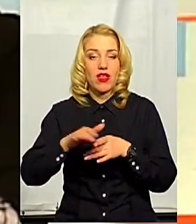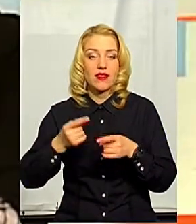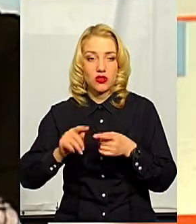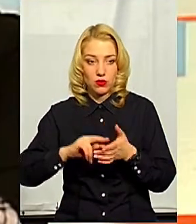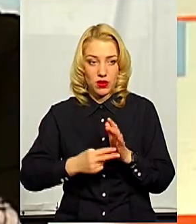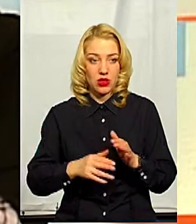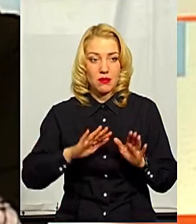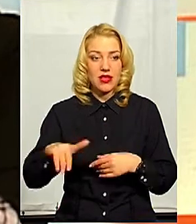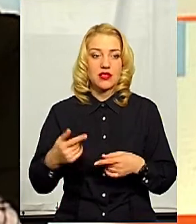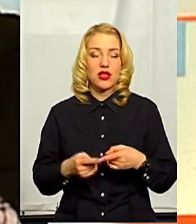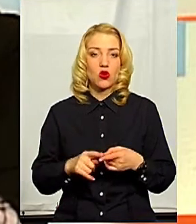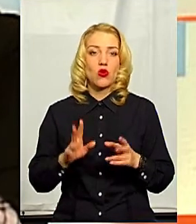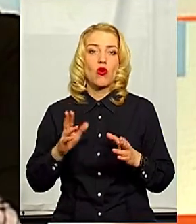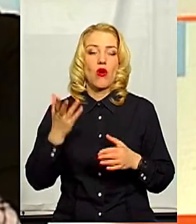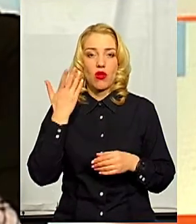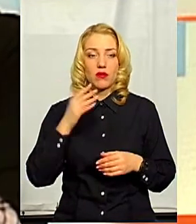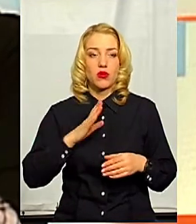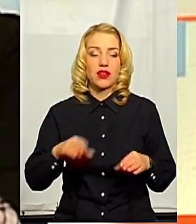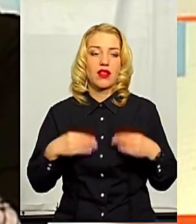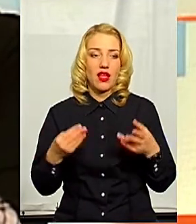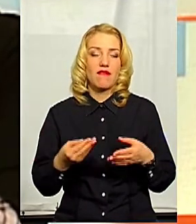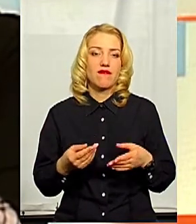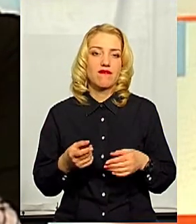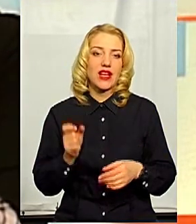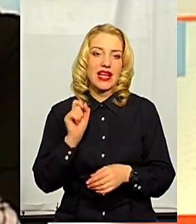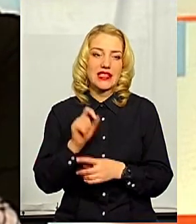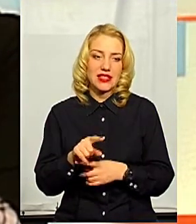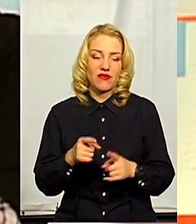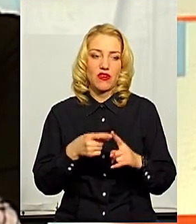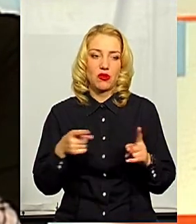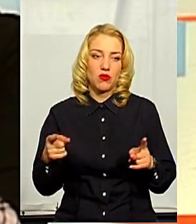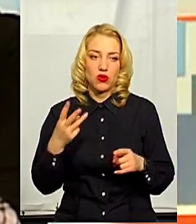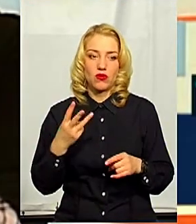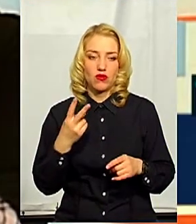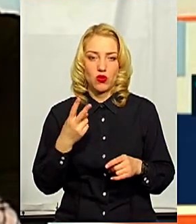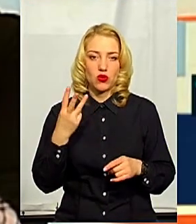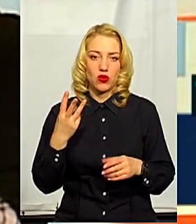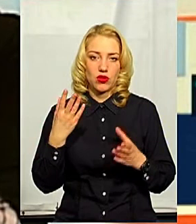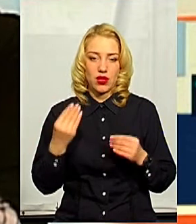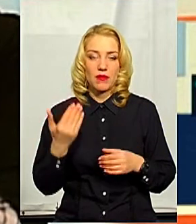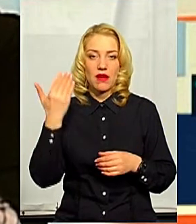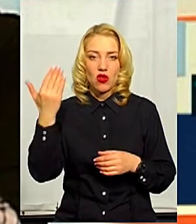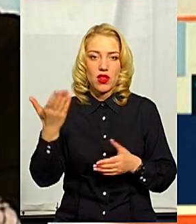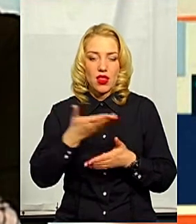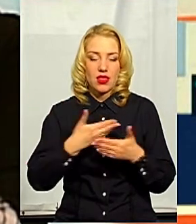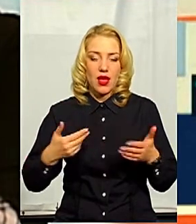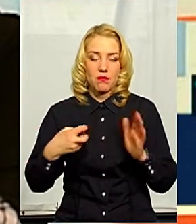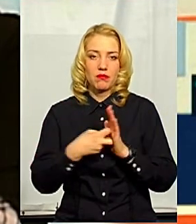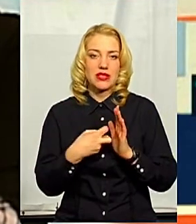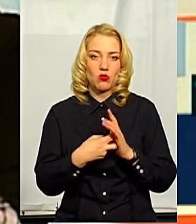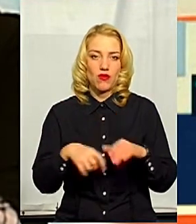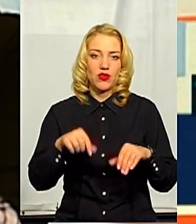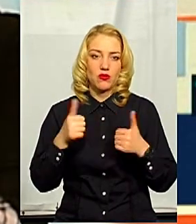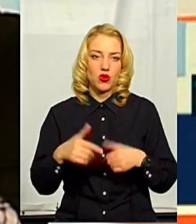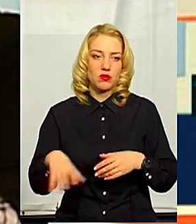Після того, як була дана вказівка, відповідно, протягом двох днів вони нам в письмовій формі всі